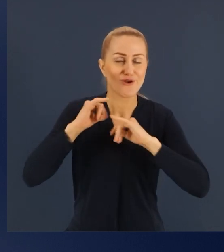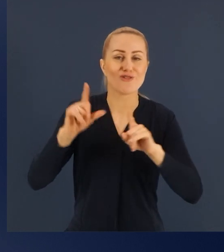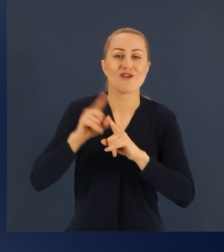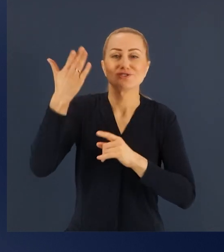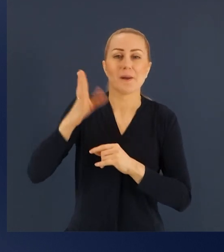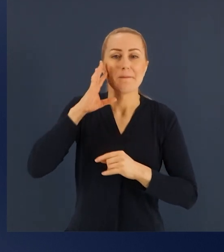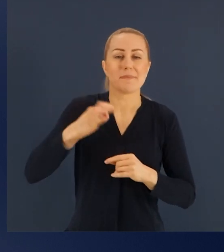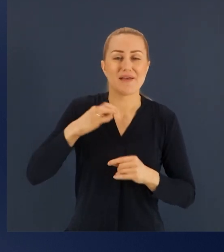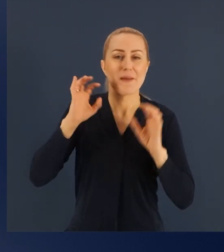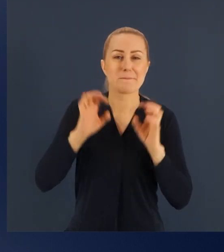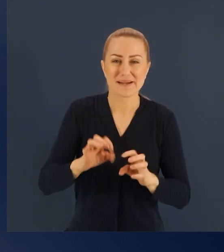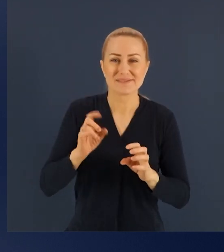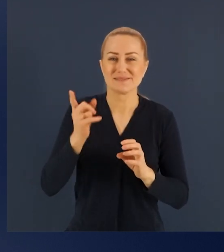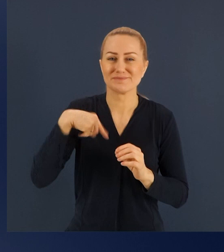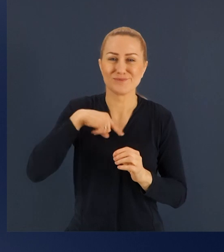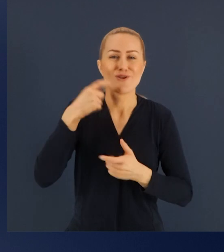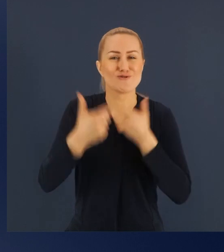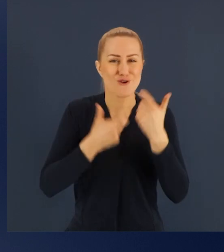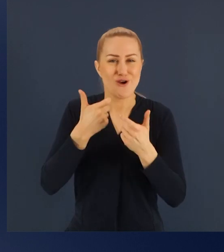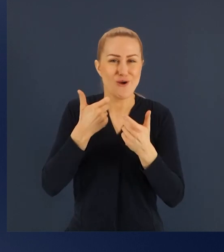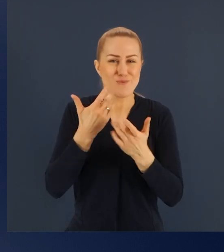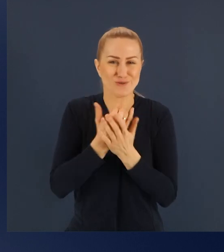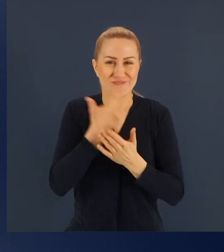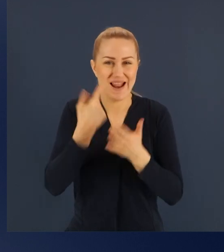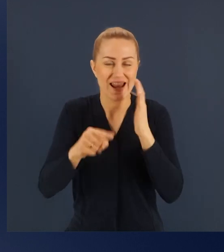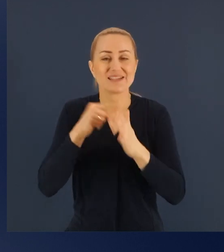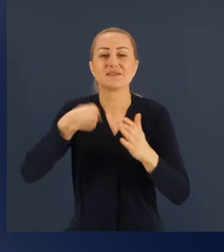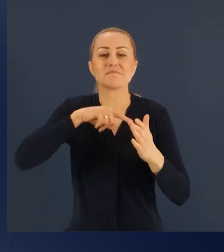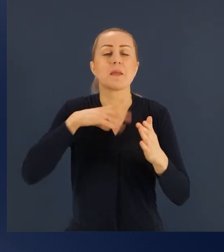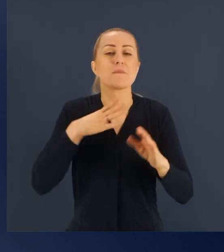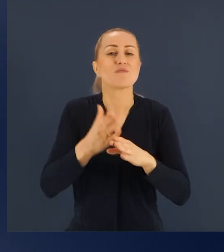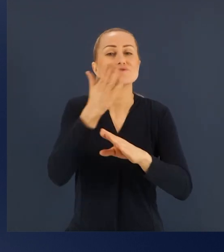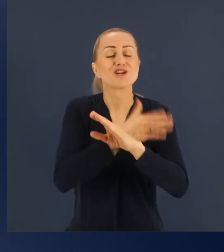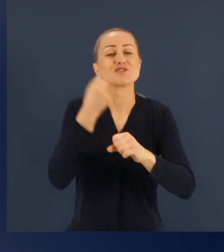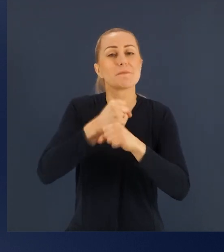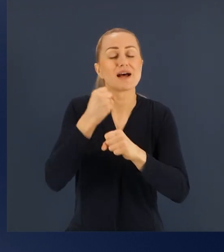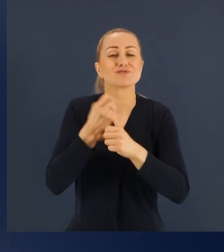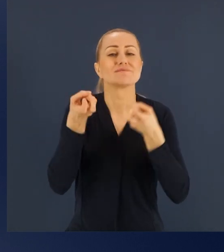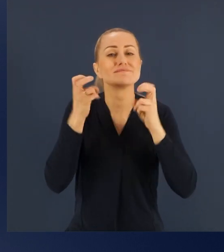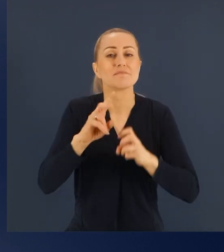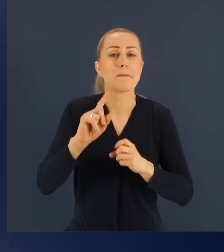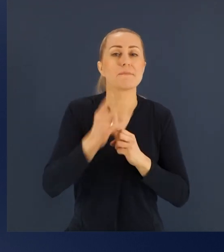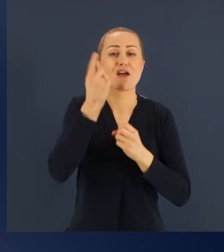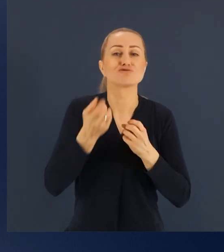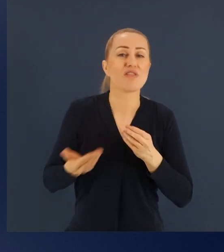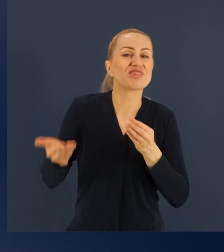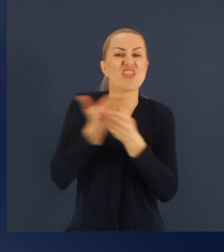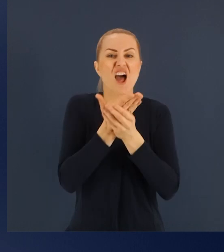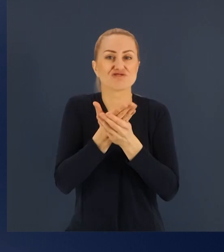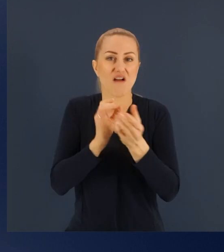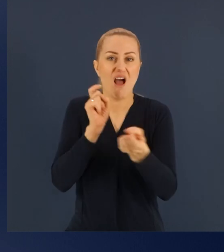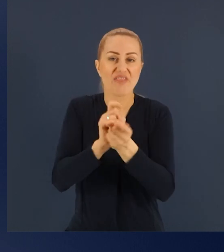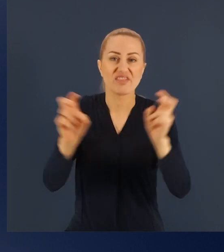rozwiązaniami pierwszych tarcz antykryzysowych, zarówno tych branżowych, jak i tarczy finansowej.